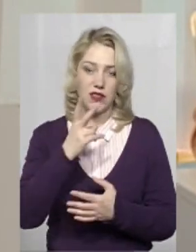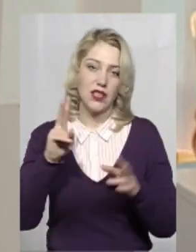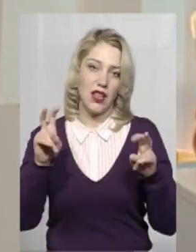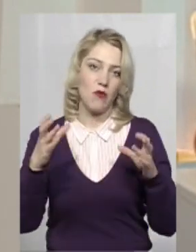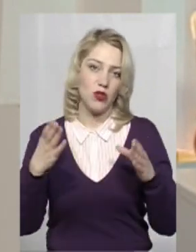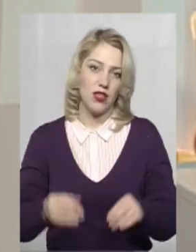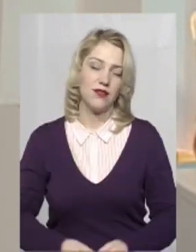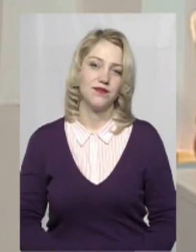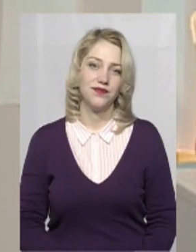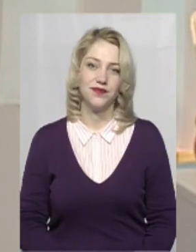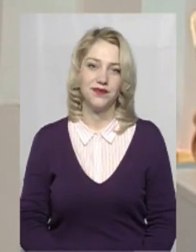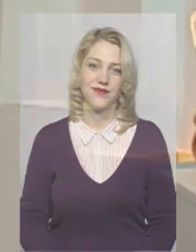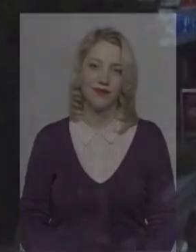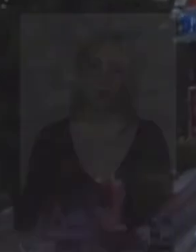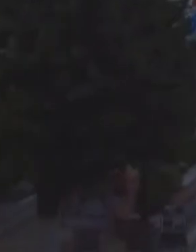дня.